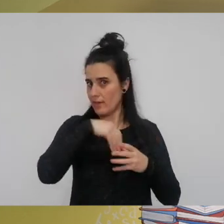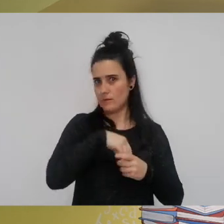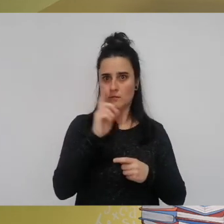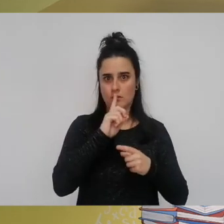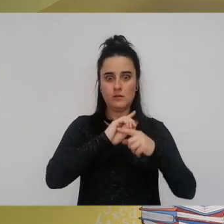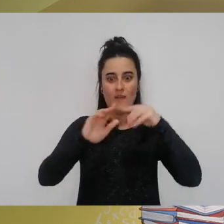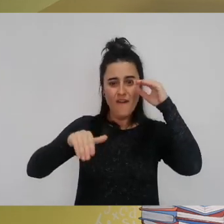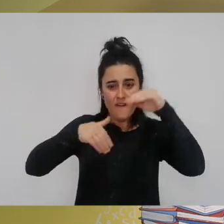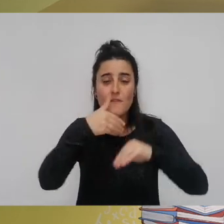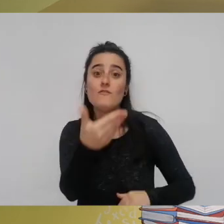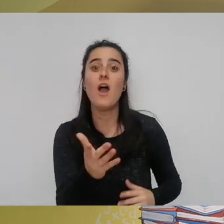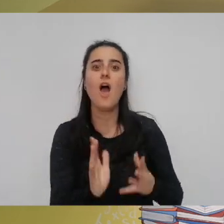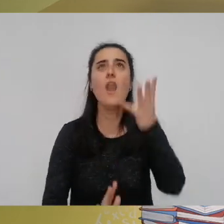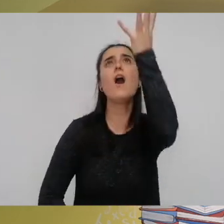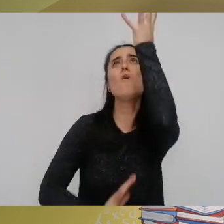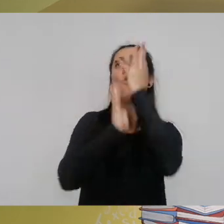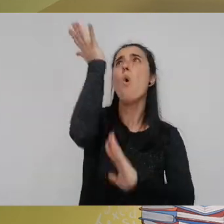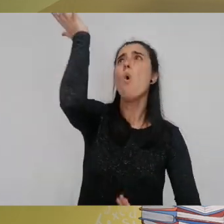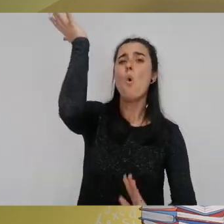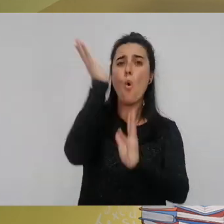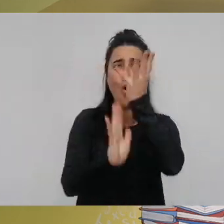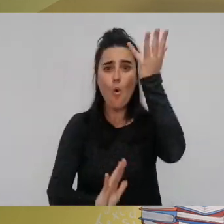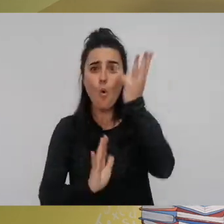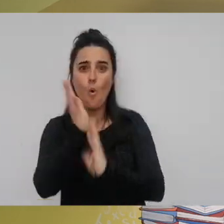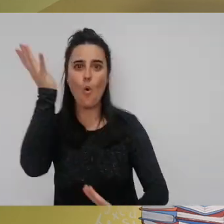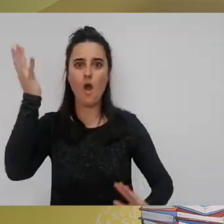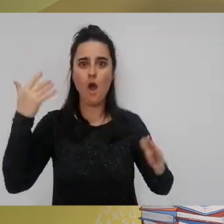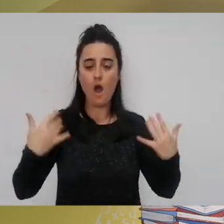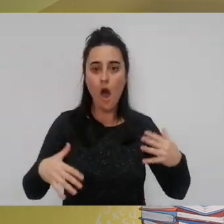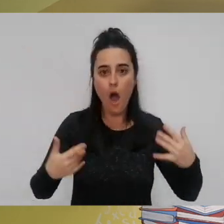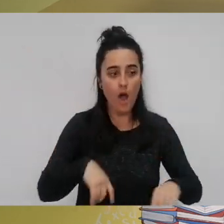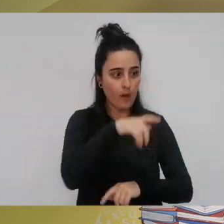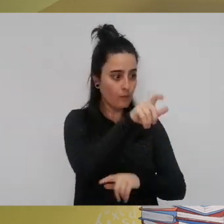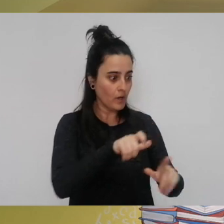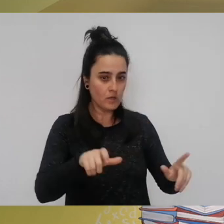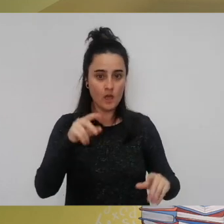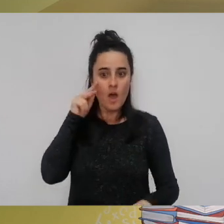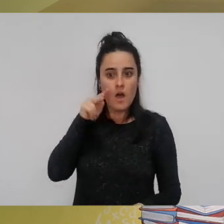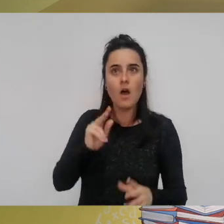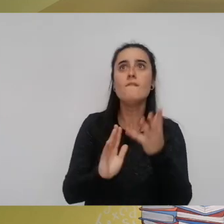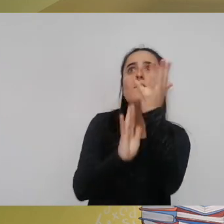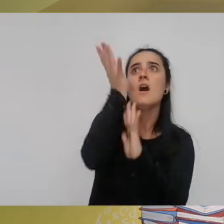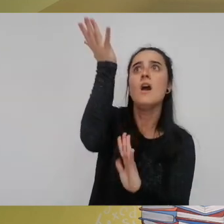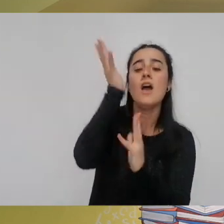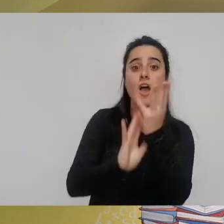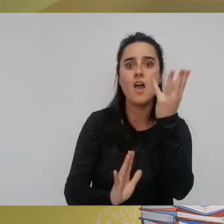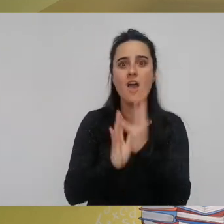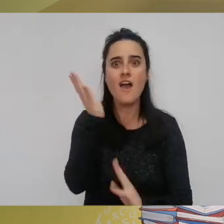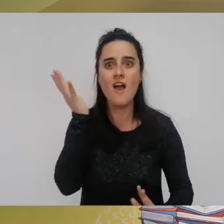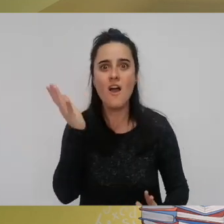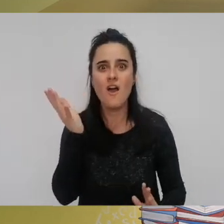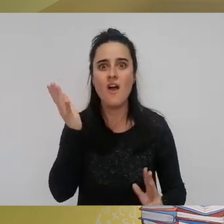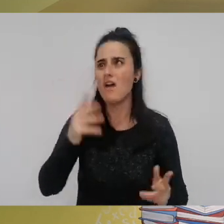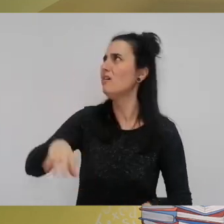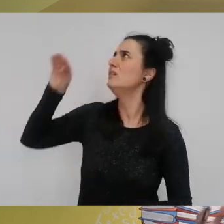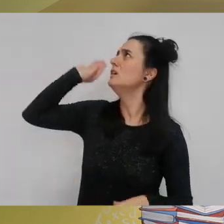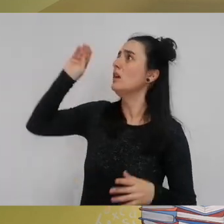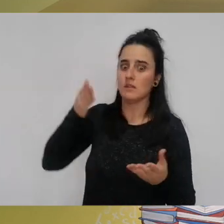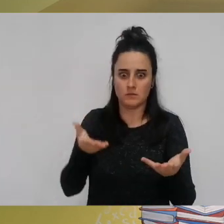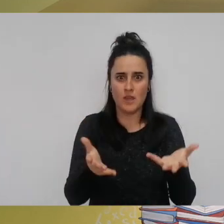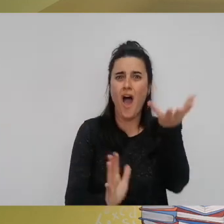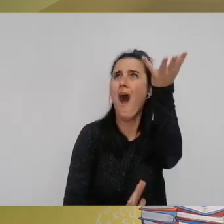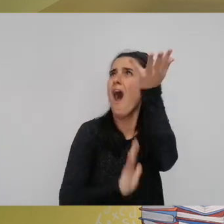barruan ez atarian baizik britsona guztiakorik kuxi zutelea kaldetu dien zioten